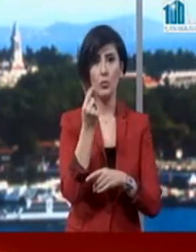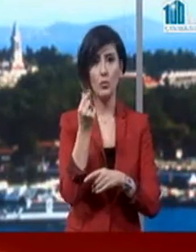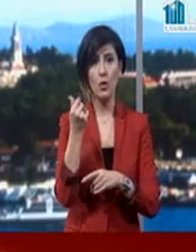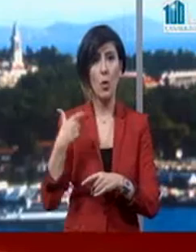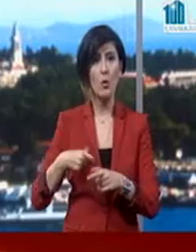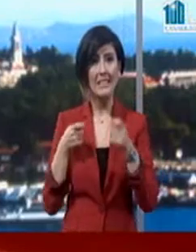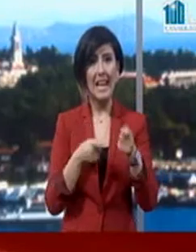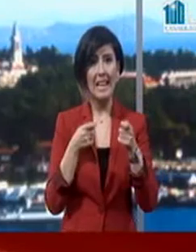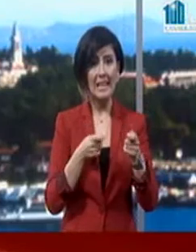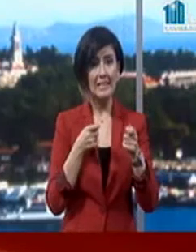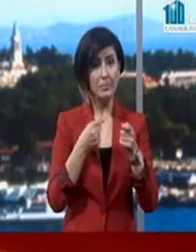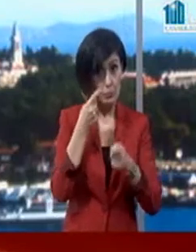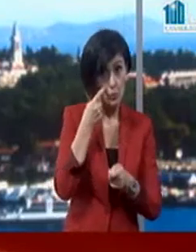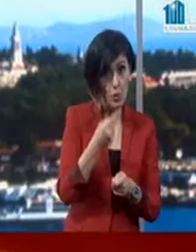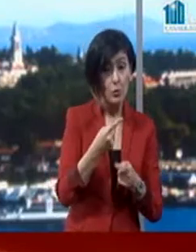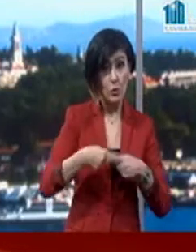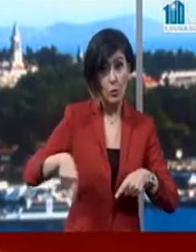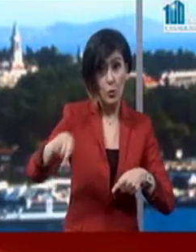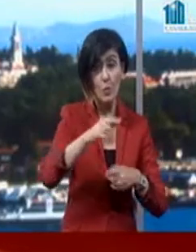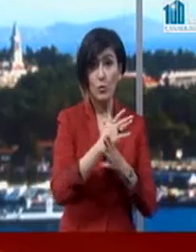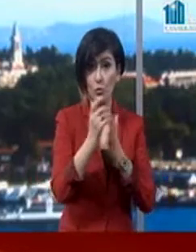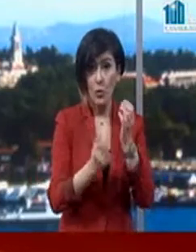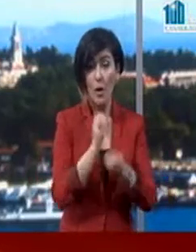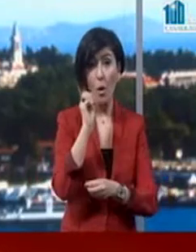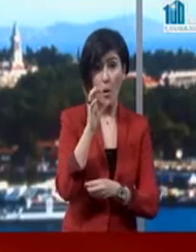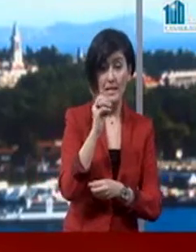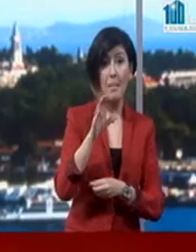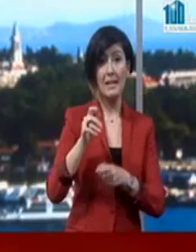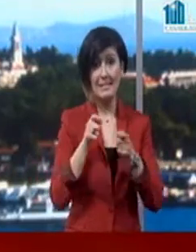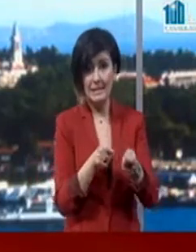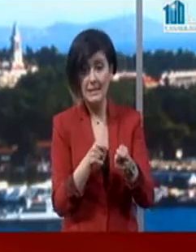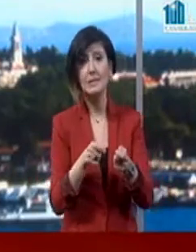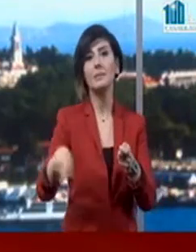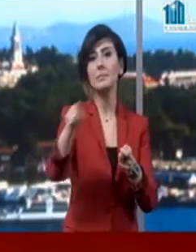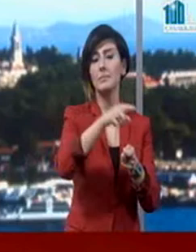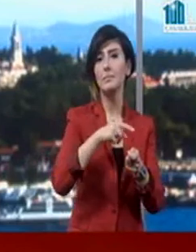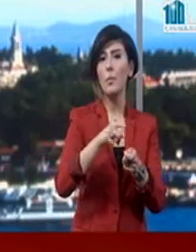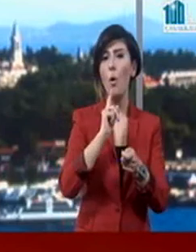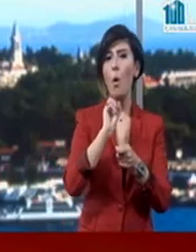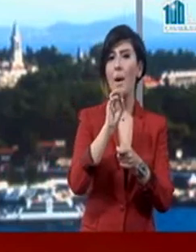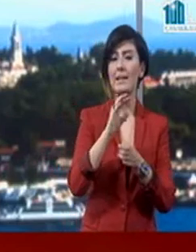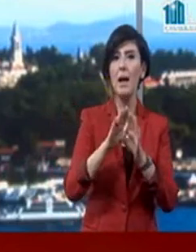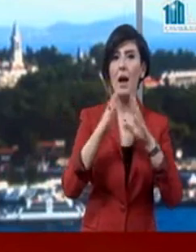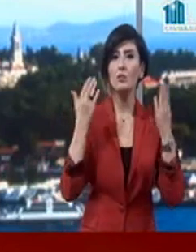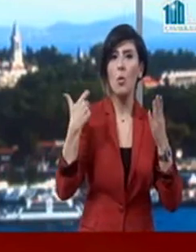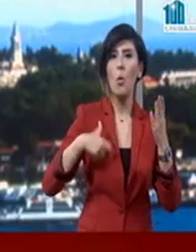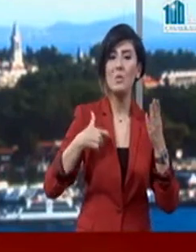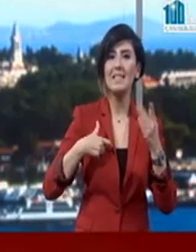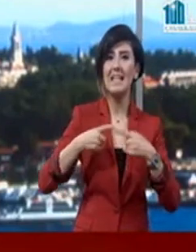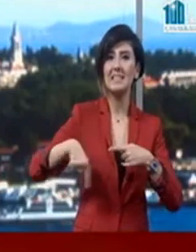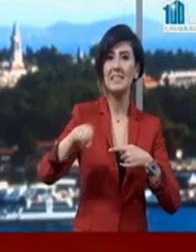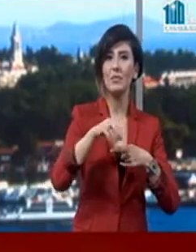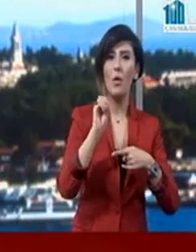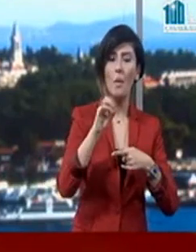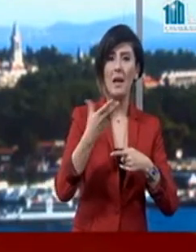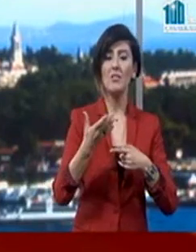öğrencilerin eğitim ve öğretim gördüğü kurumlarda görevli öğretmen ve yöneticilerle bu öğrencilere yönelik olarak açılan özel sınıf öğretmenlerine ve